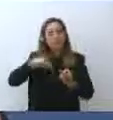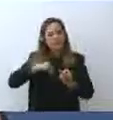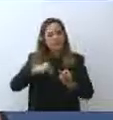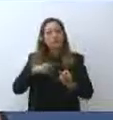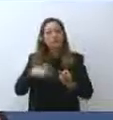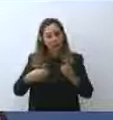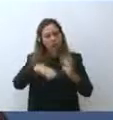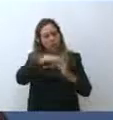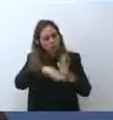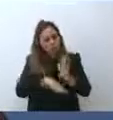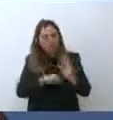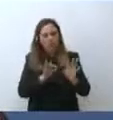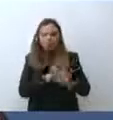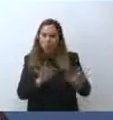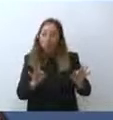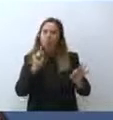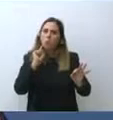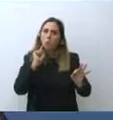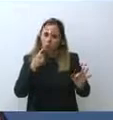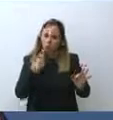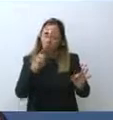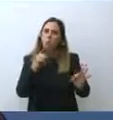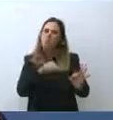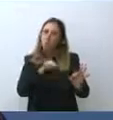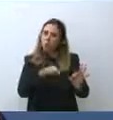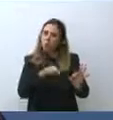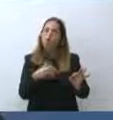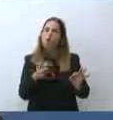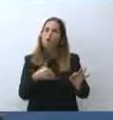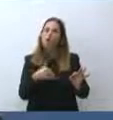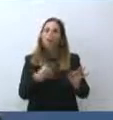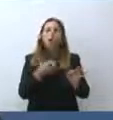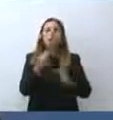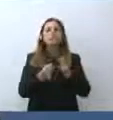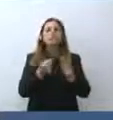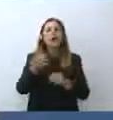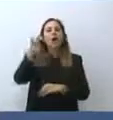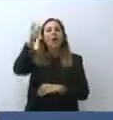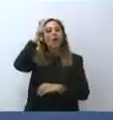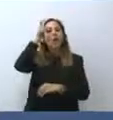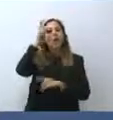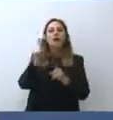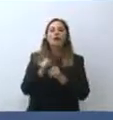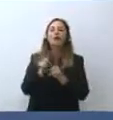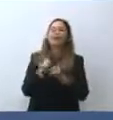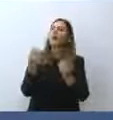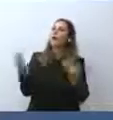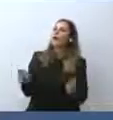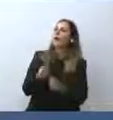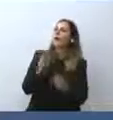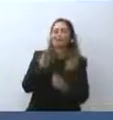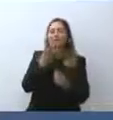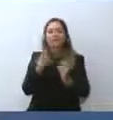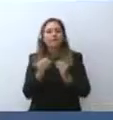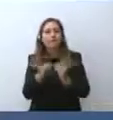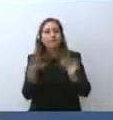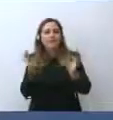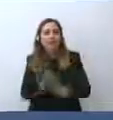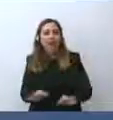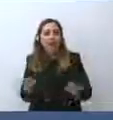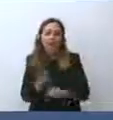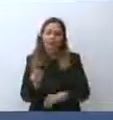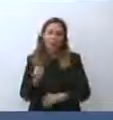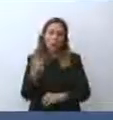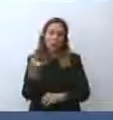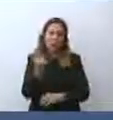fatta, che insomma il Governo non abbia passeggiato, come dice qualcuno, durante l'estate. L